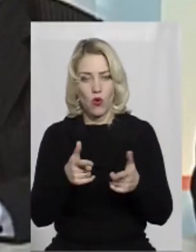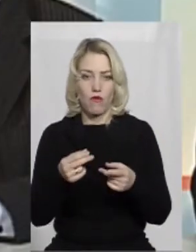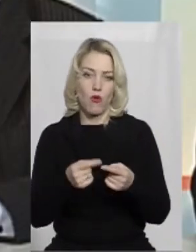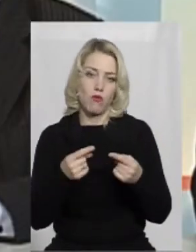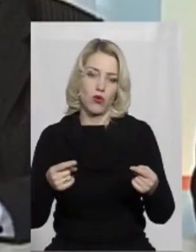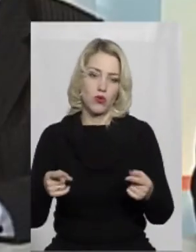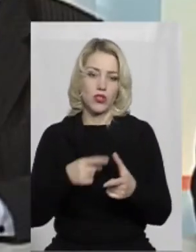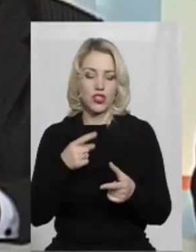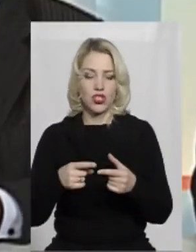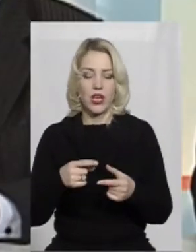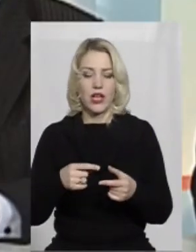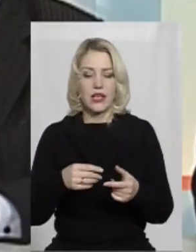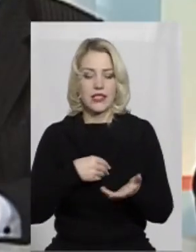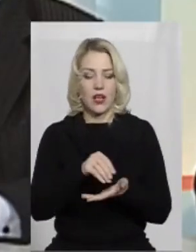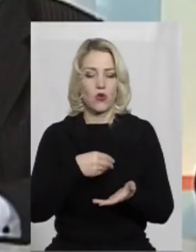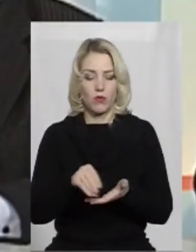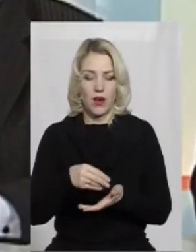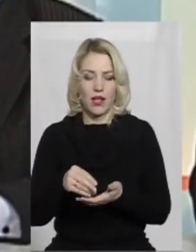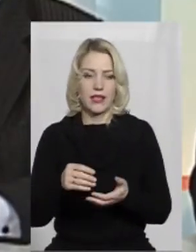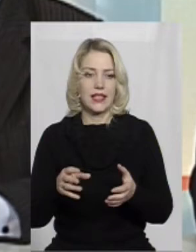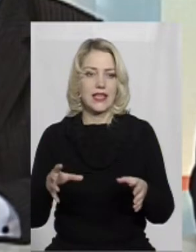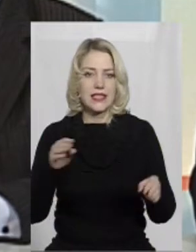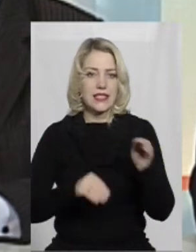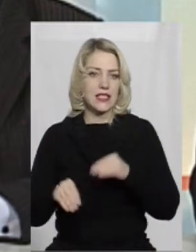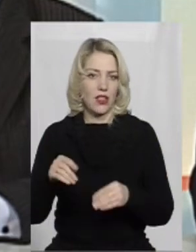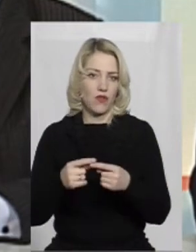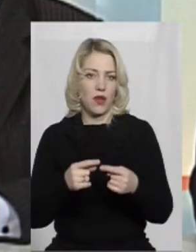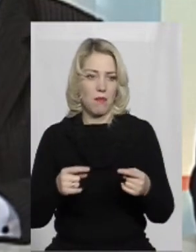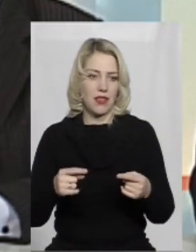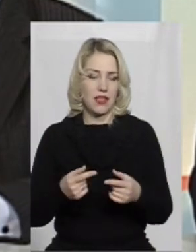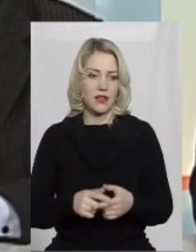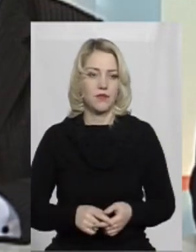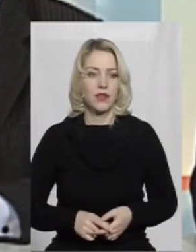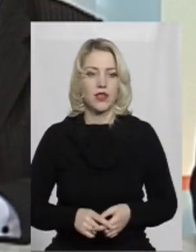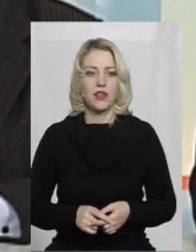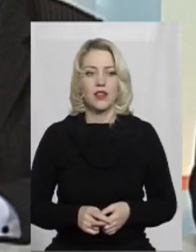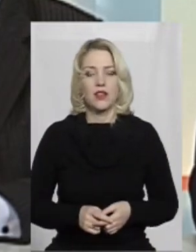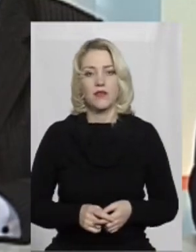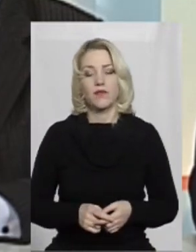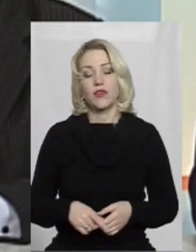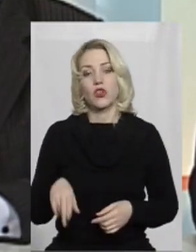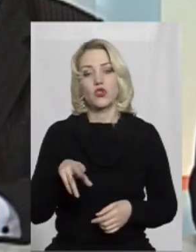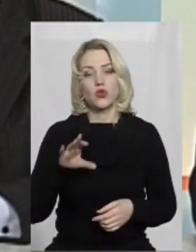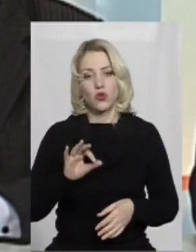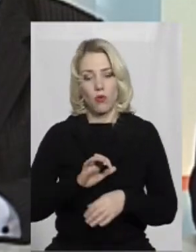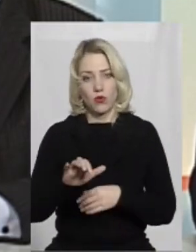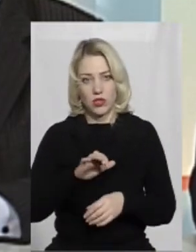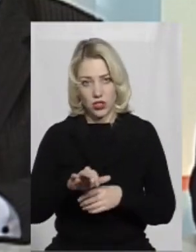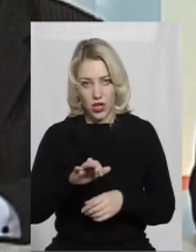чи закупляєте складові матеріали з тих областей? Ну, стосовно контрагентів, як в контексті постачання,